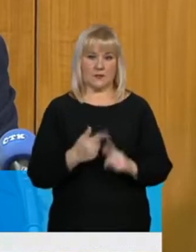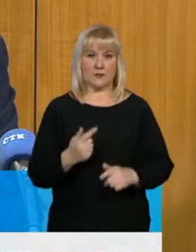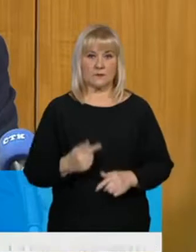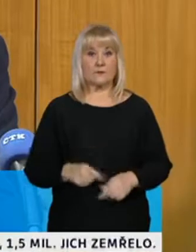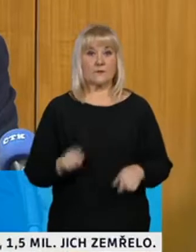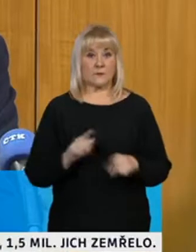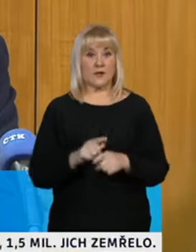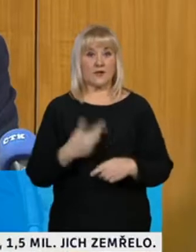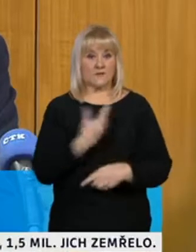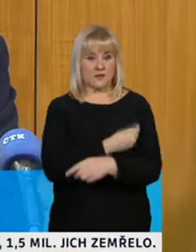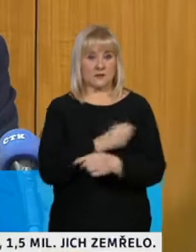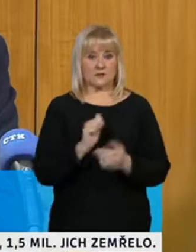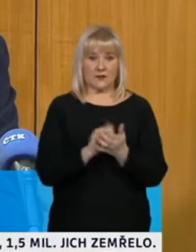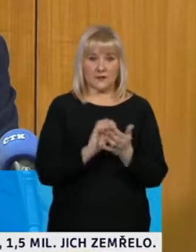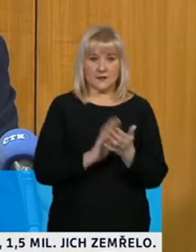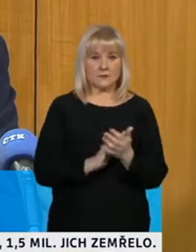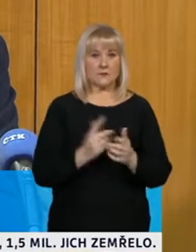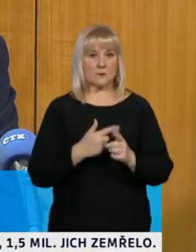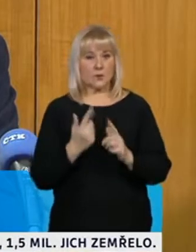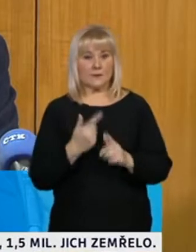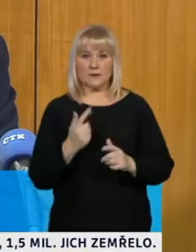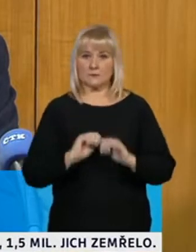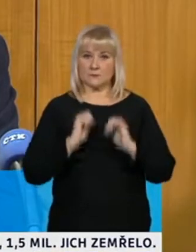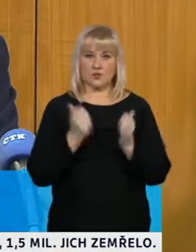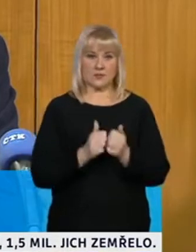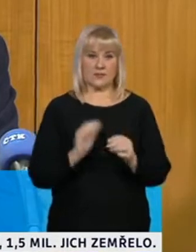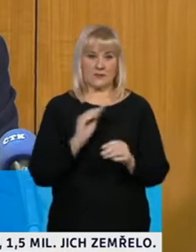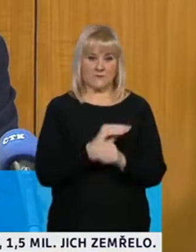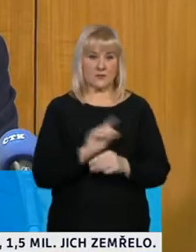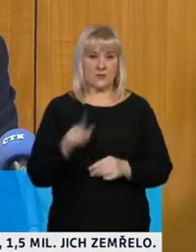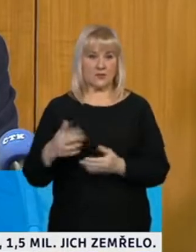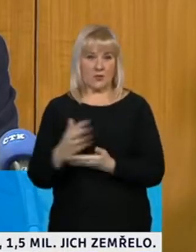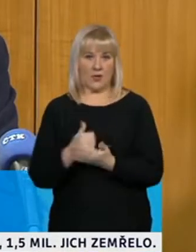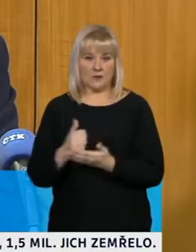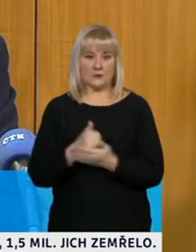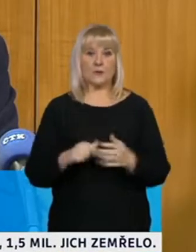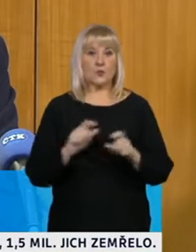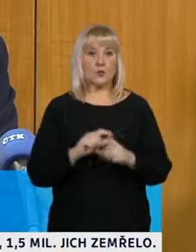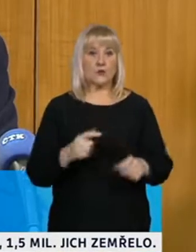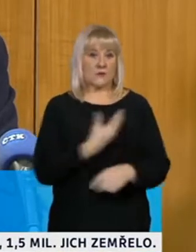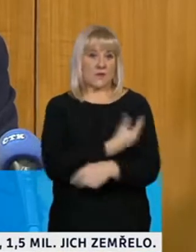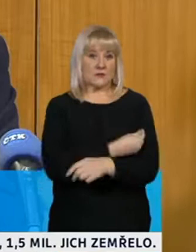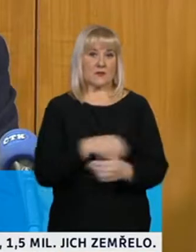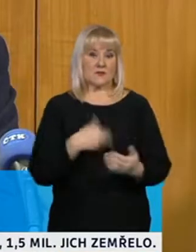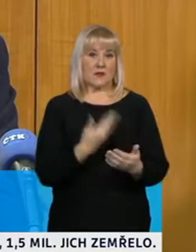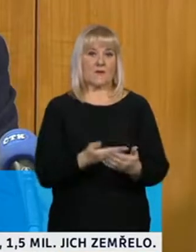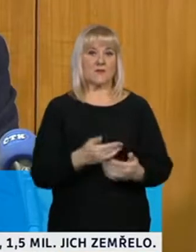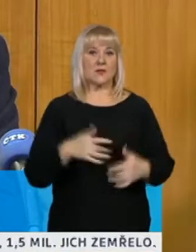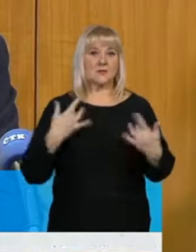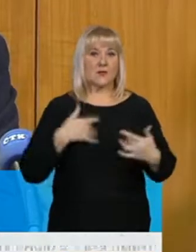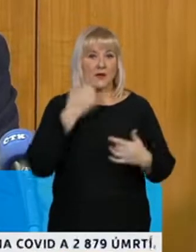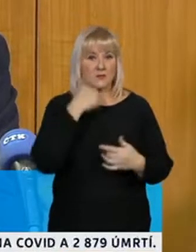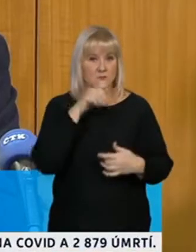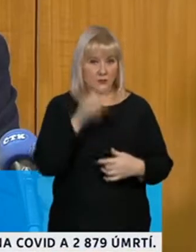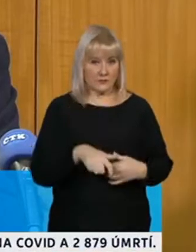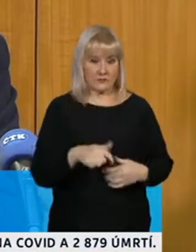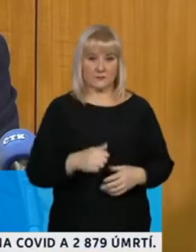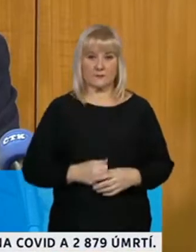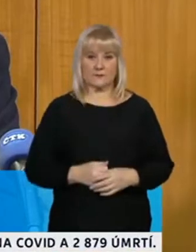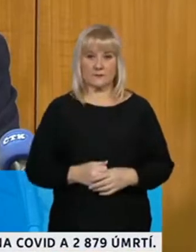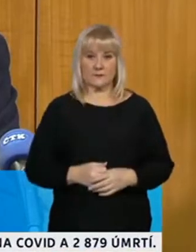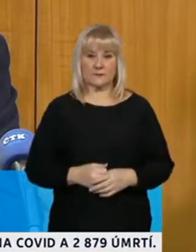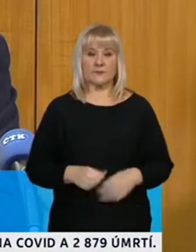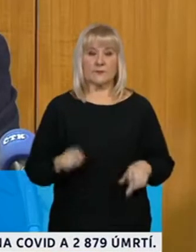přísnější, než je tomu proběžná léčiva. Důvod je jednoduchý, protože je vakcína podávána zdravým lidem. To, co se